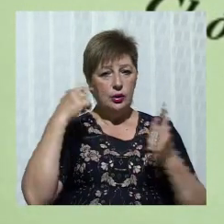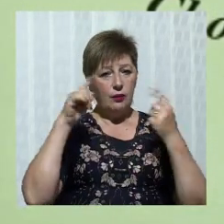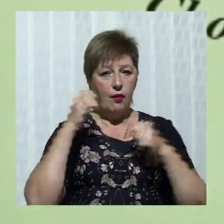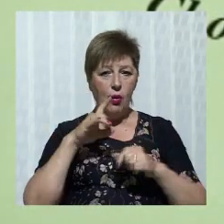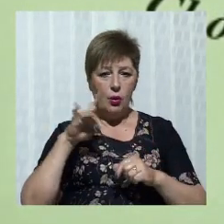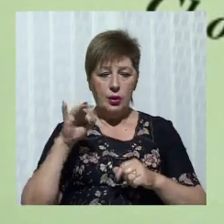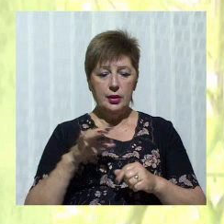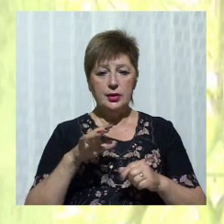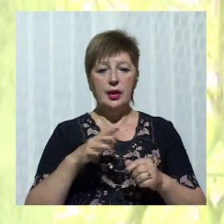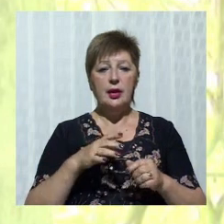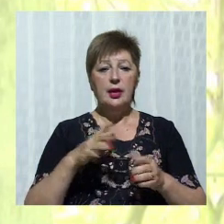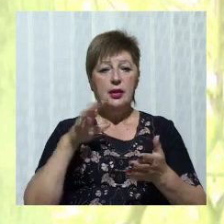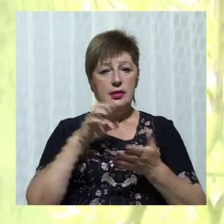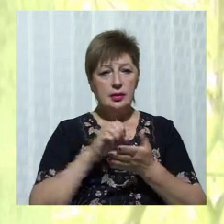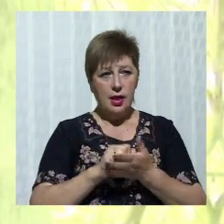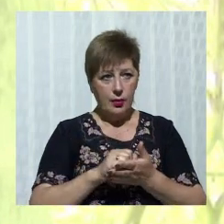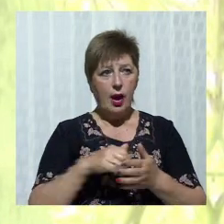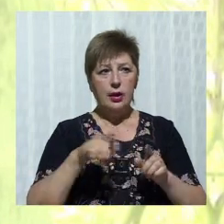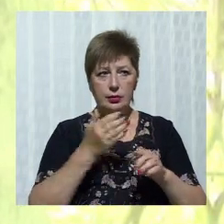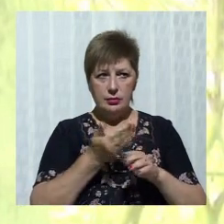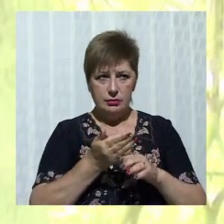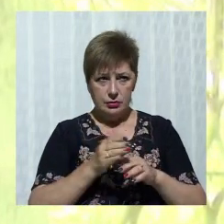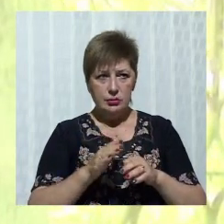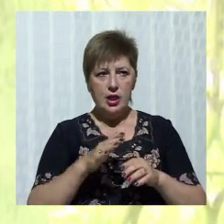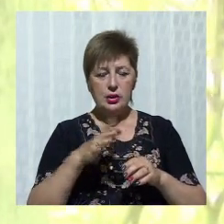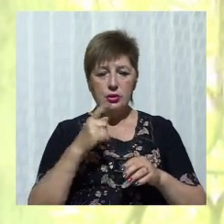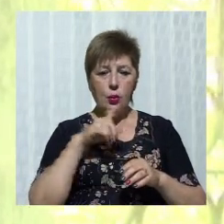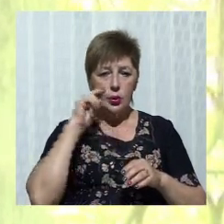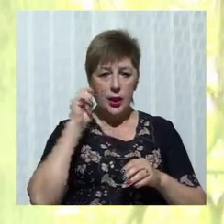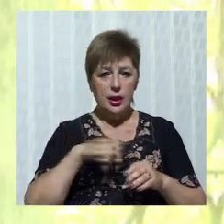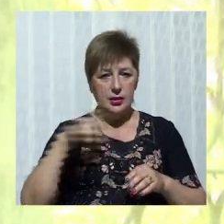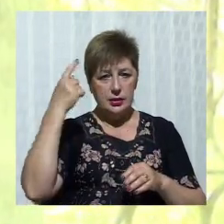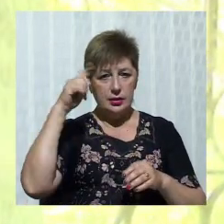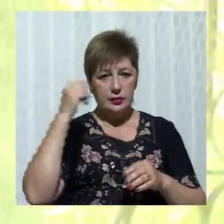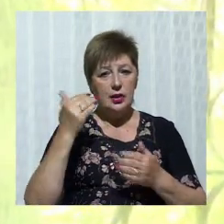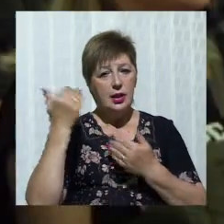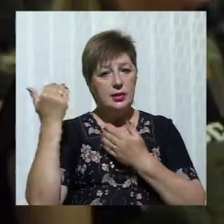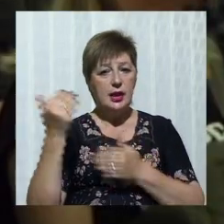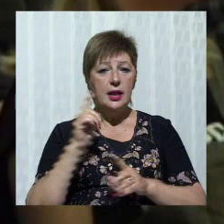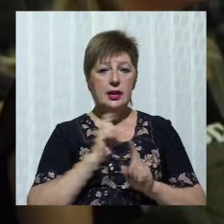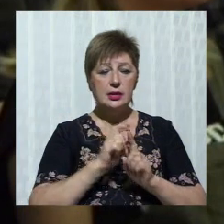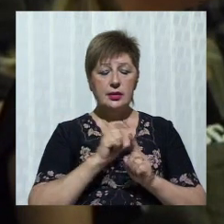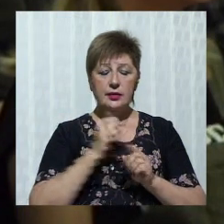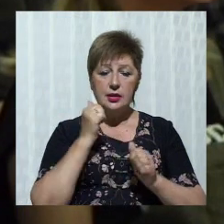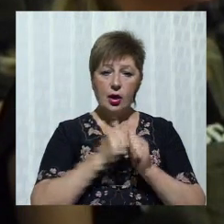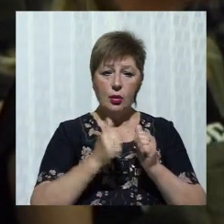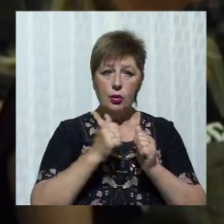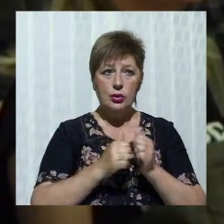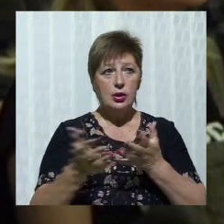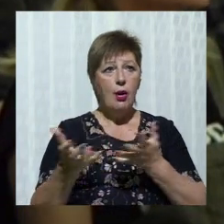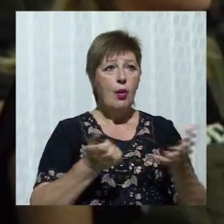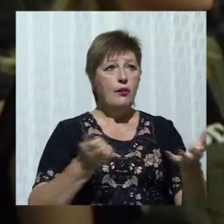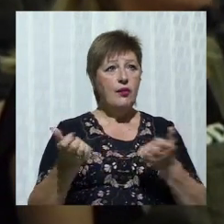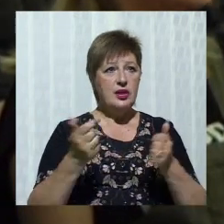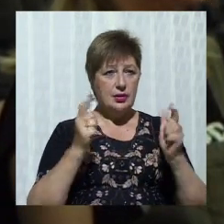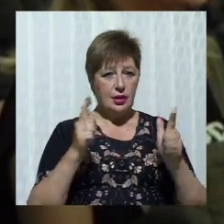Вагому частку займаються твори українських авторів, говорить Вікторія Сергєєва. За її словами, за кожним визнанням виступів Крещендо на